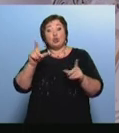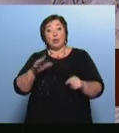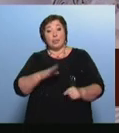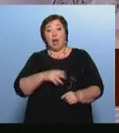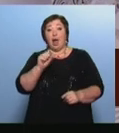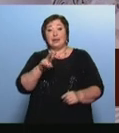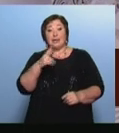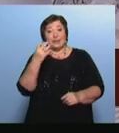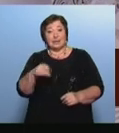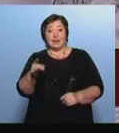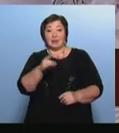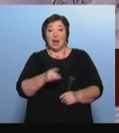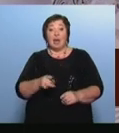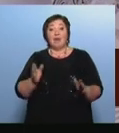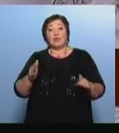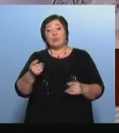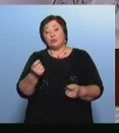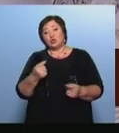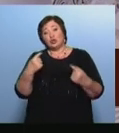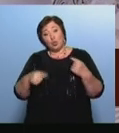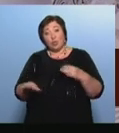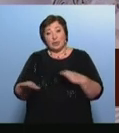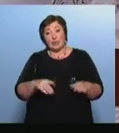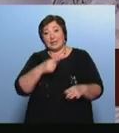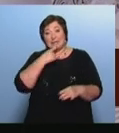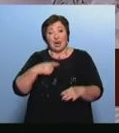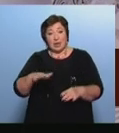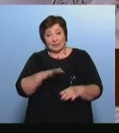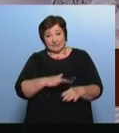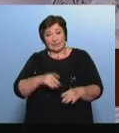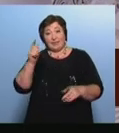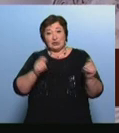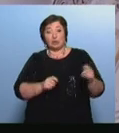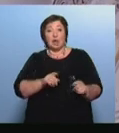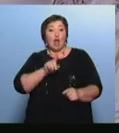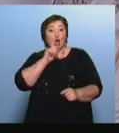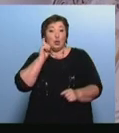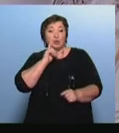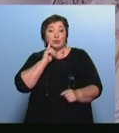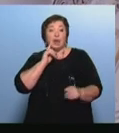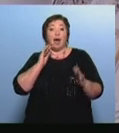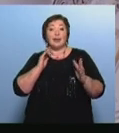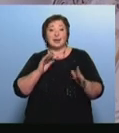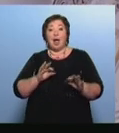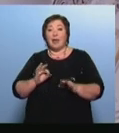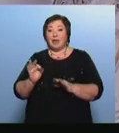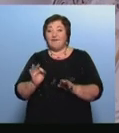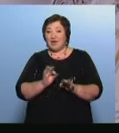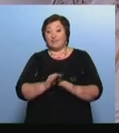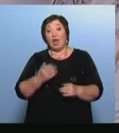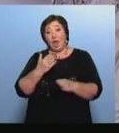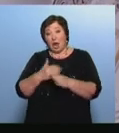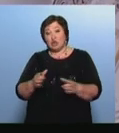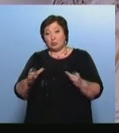Алтайском крае В рамках немножко другого мероприятия Всероссийского слета юных краеведов И часть маршрута они